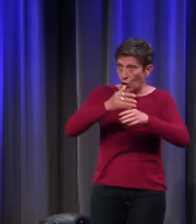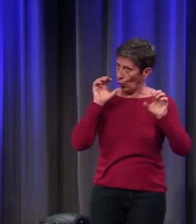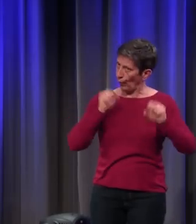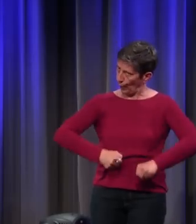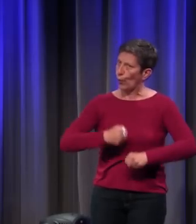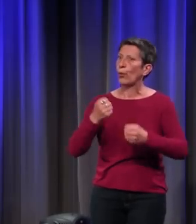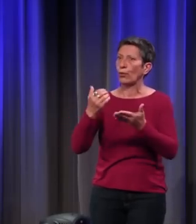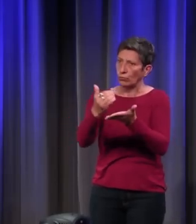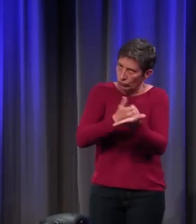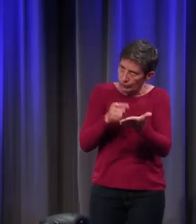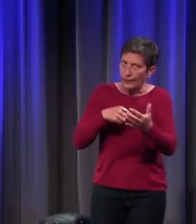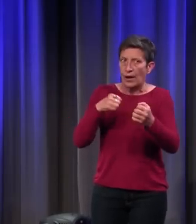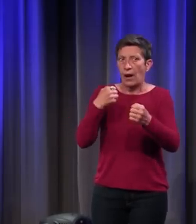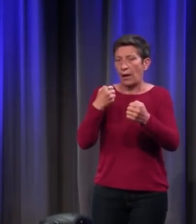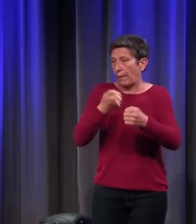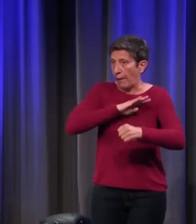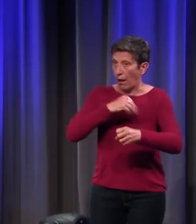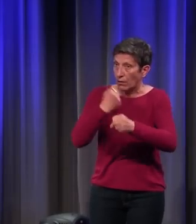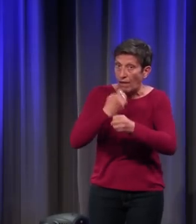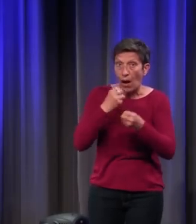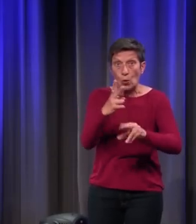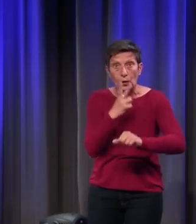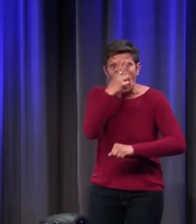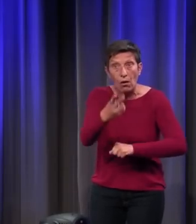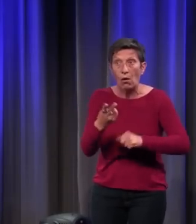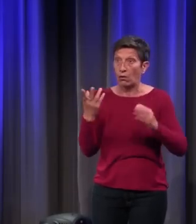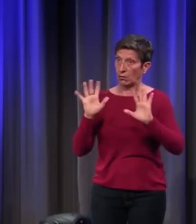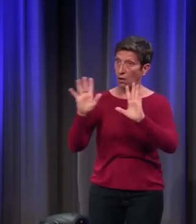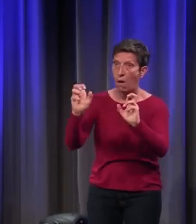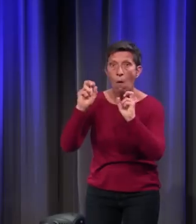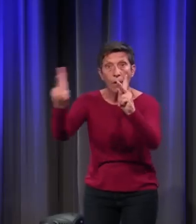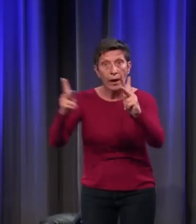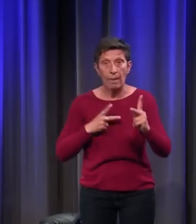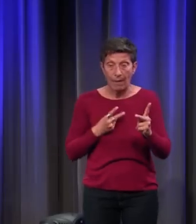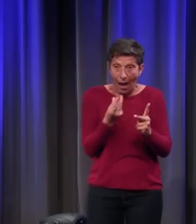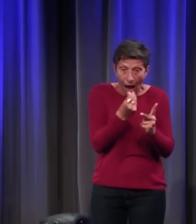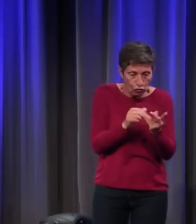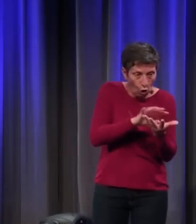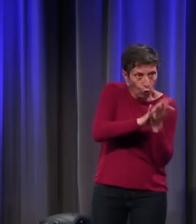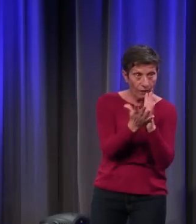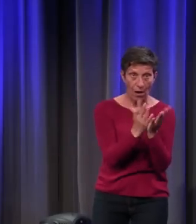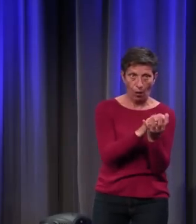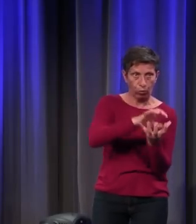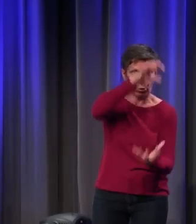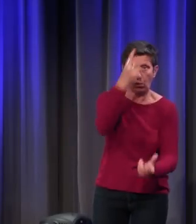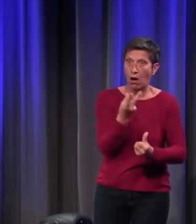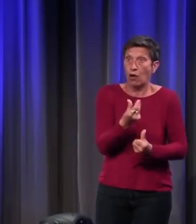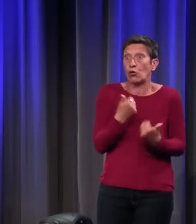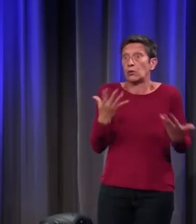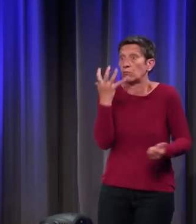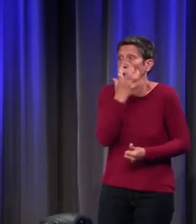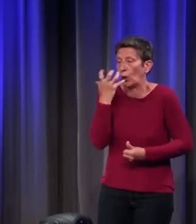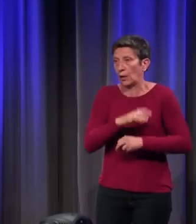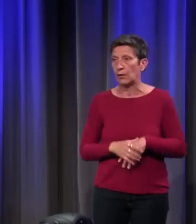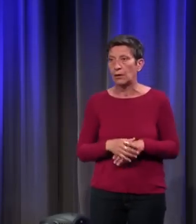son travail ou son talent, mais gagner de l'argent avec son argent, ça,'est vraiment épouvantable. Une idée forte que le